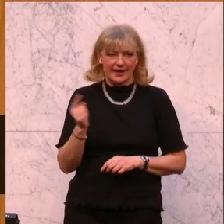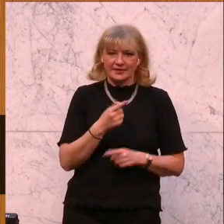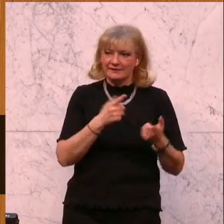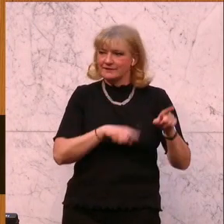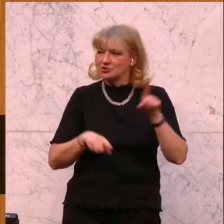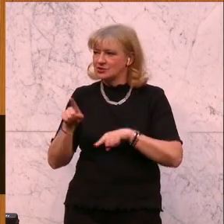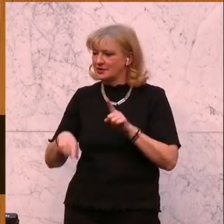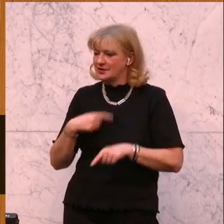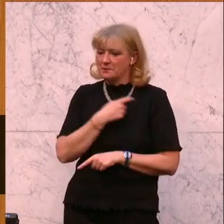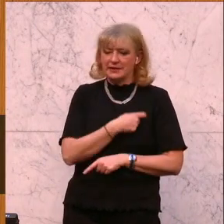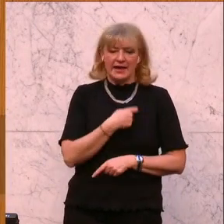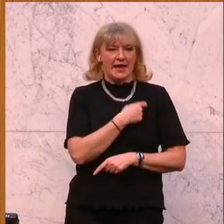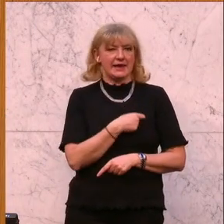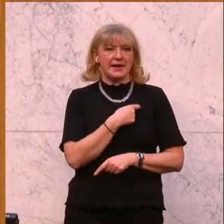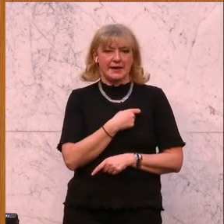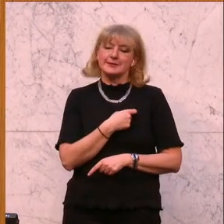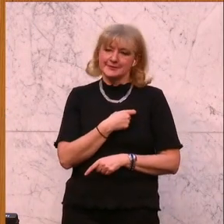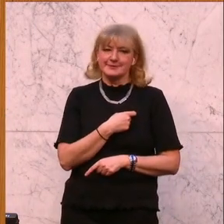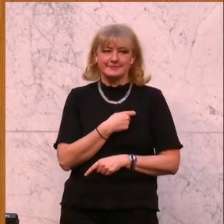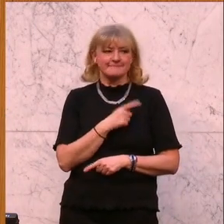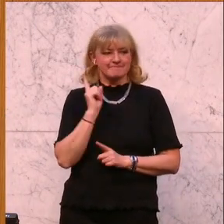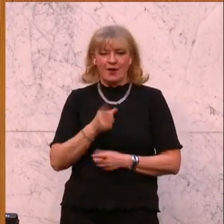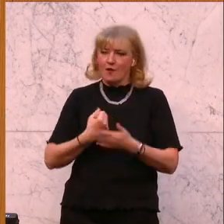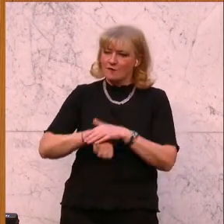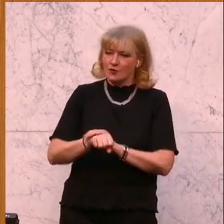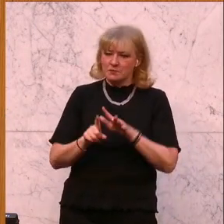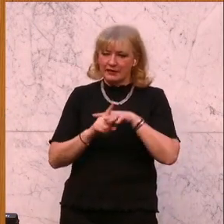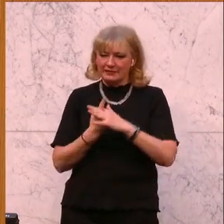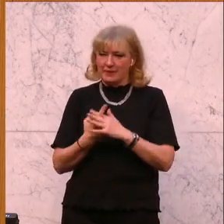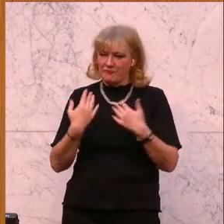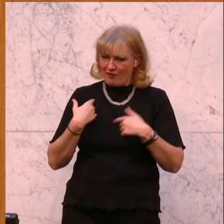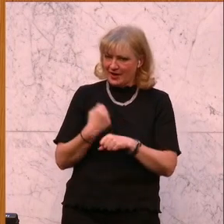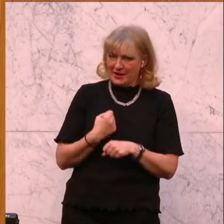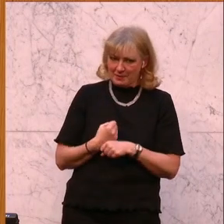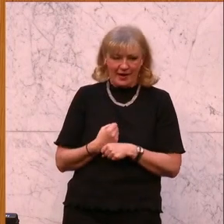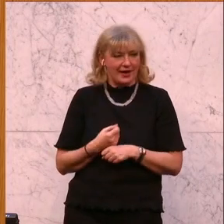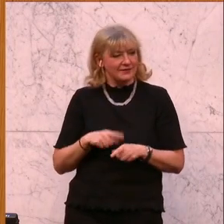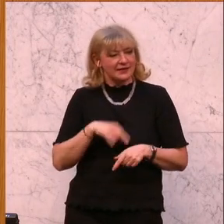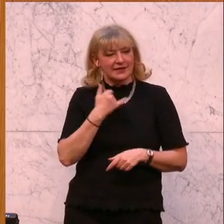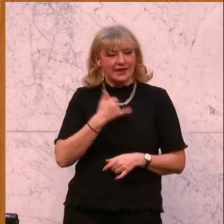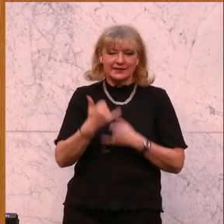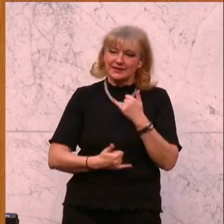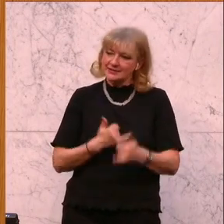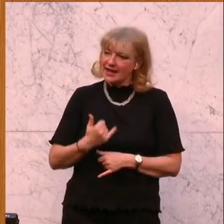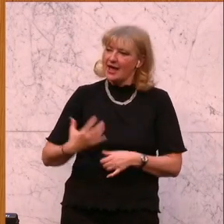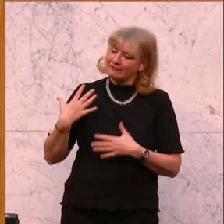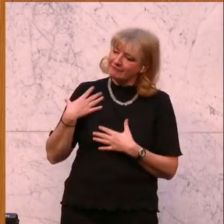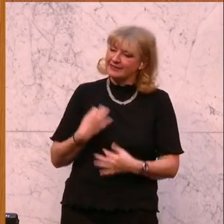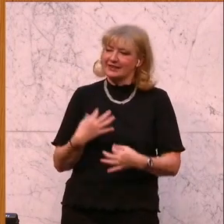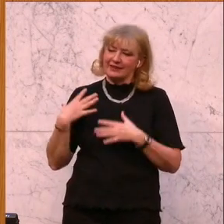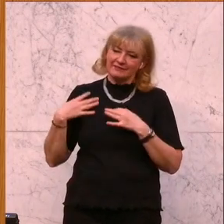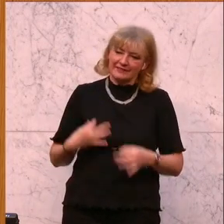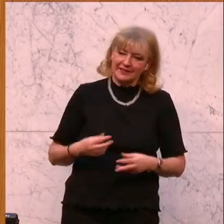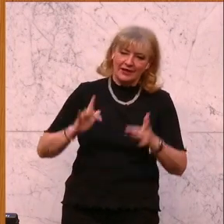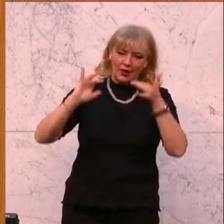verschiedensten Parteien auch zu einem Fußballteam zusammengeschlossen haben, um jedes Jahr aufs Neue bei einem